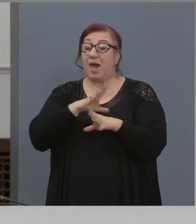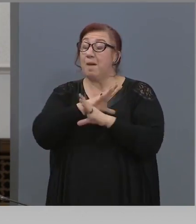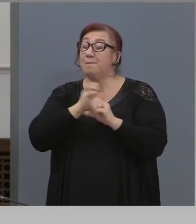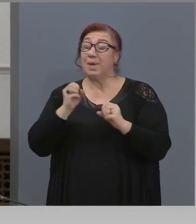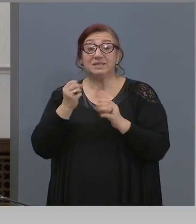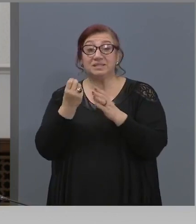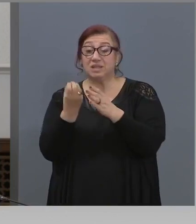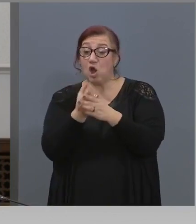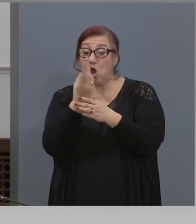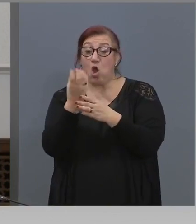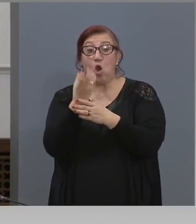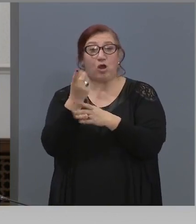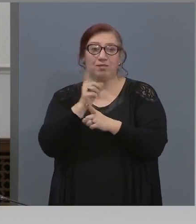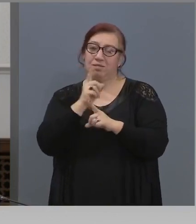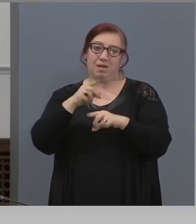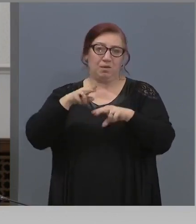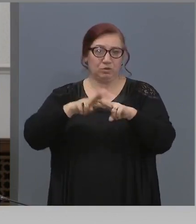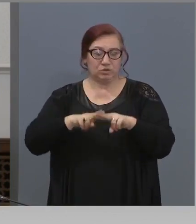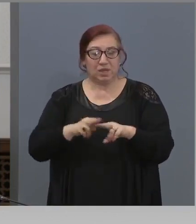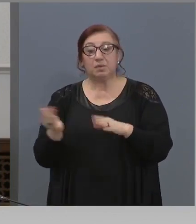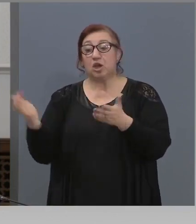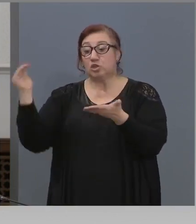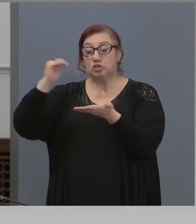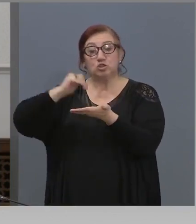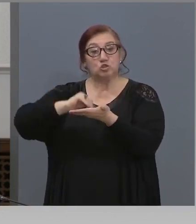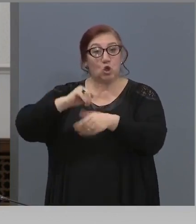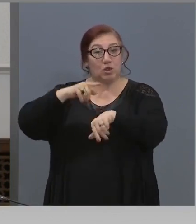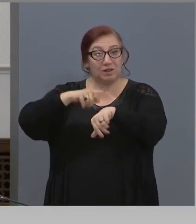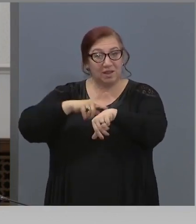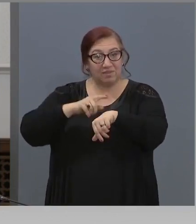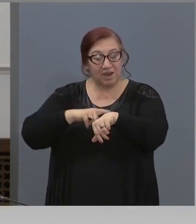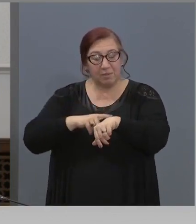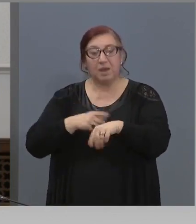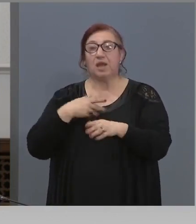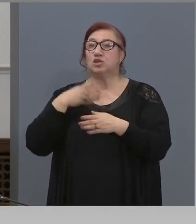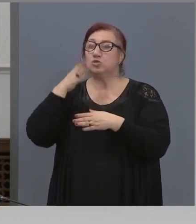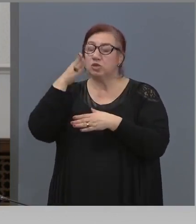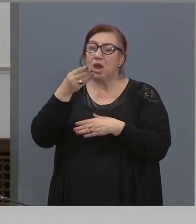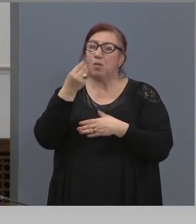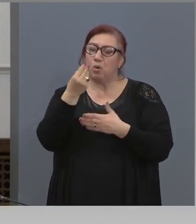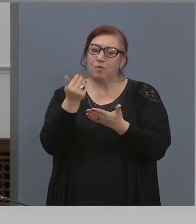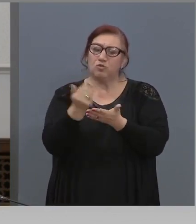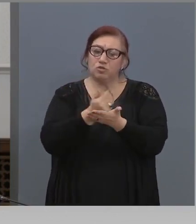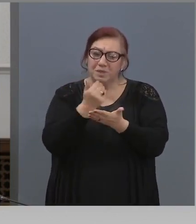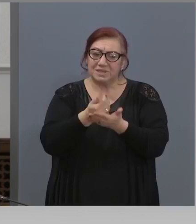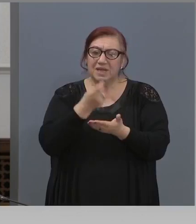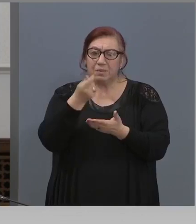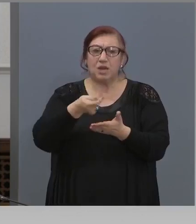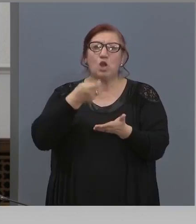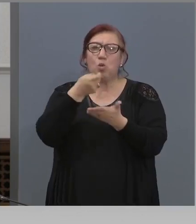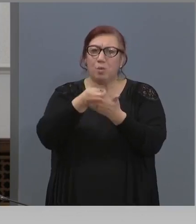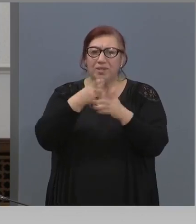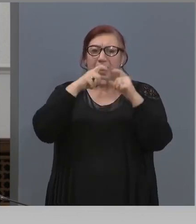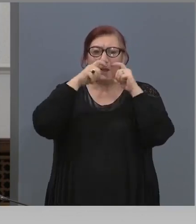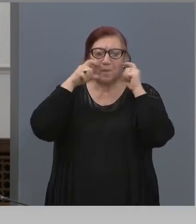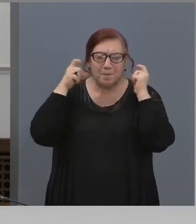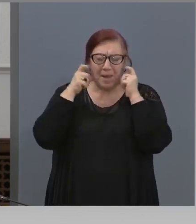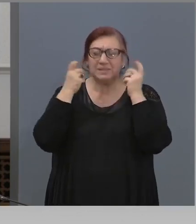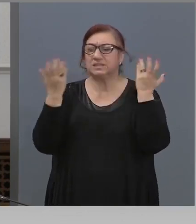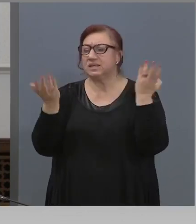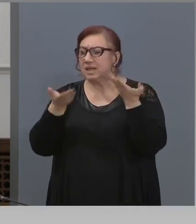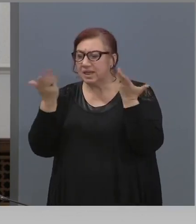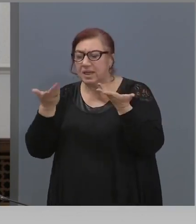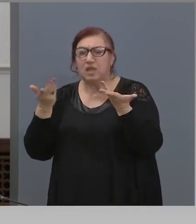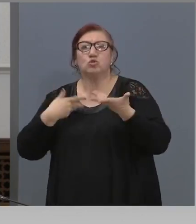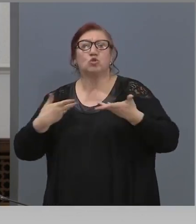останеме, ще дойде време, ще отидете по-добре спестете тези пари да купите маски или да ако нещо е